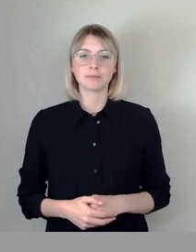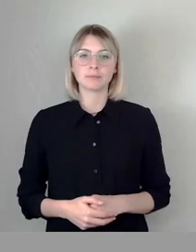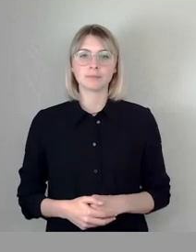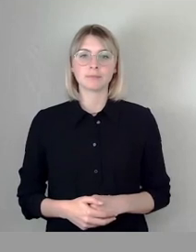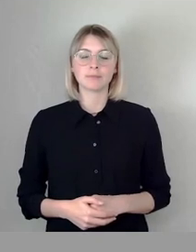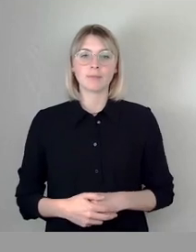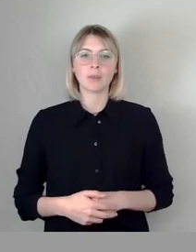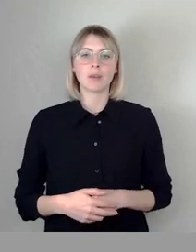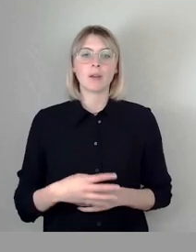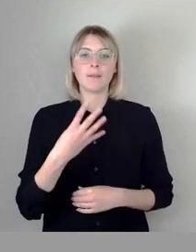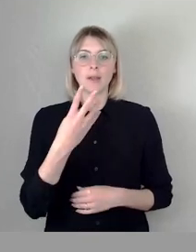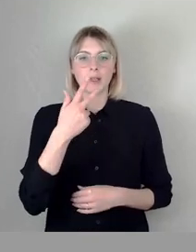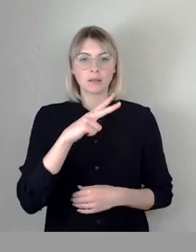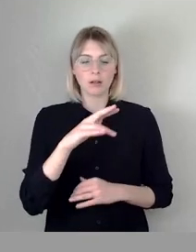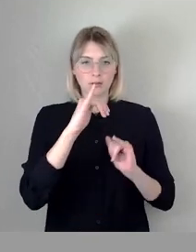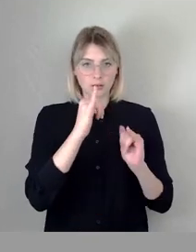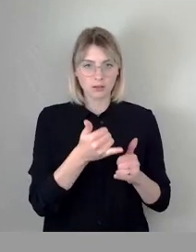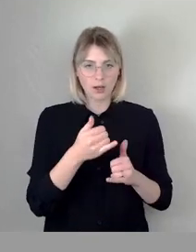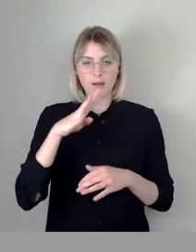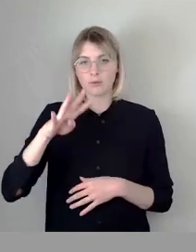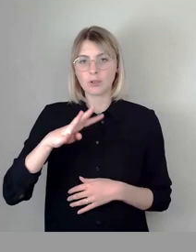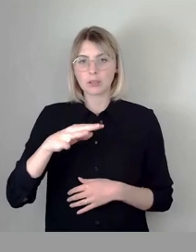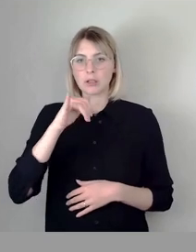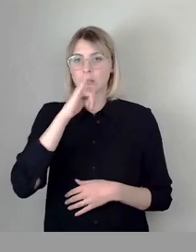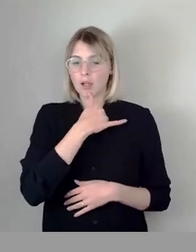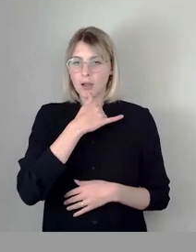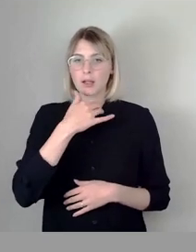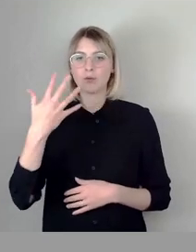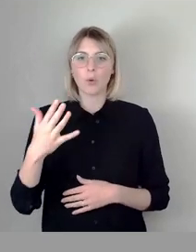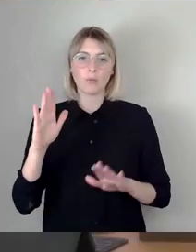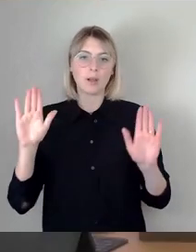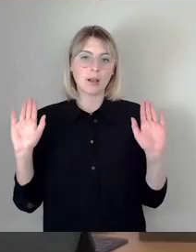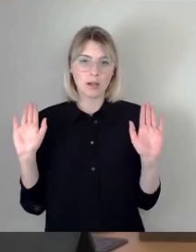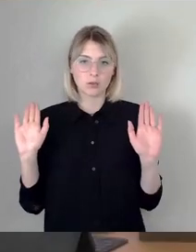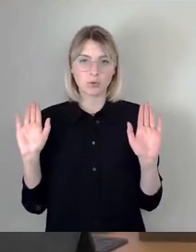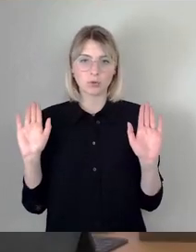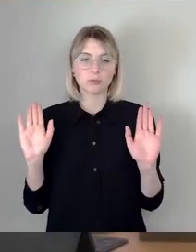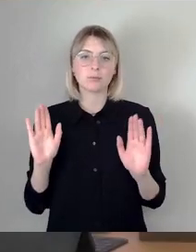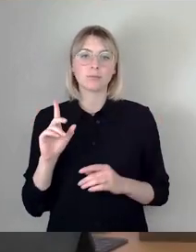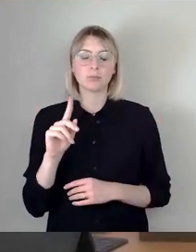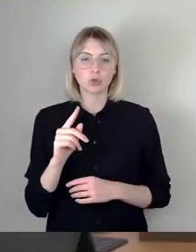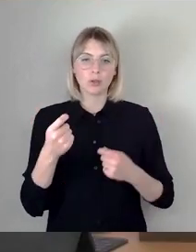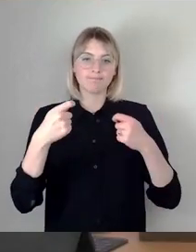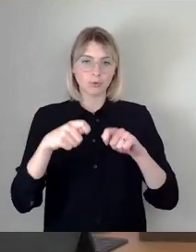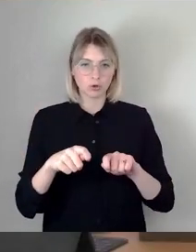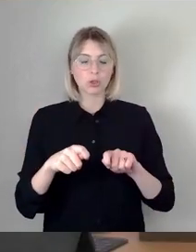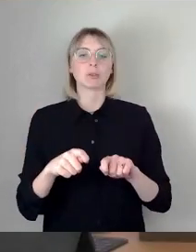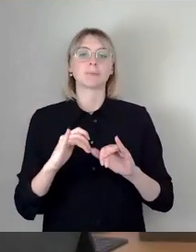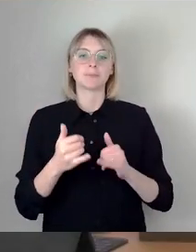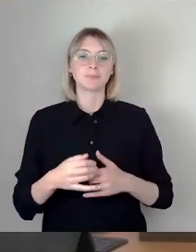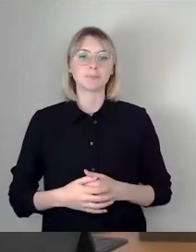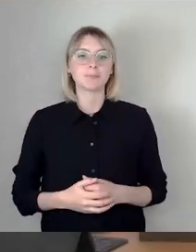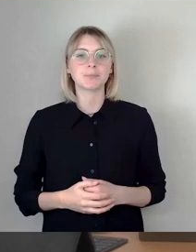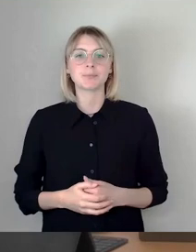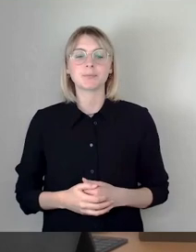34 Ja-Stimmen, 14 Nein-Stimmen, 5 Enthaltungen. damit zu beschlossen? Wir kommen zum